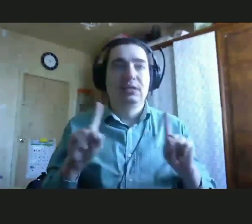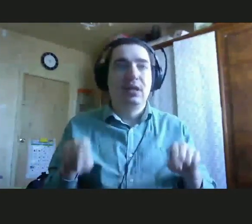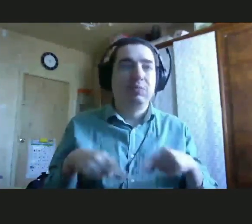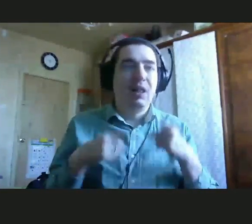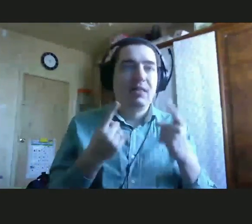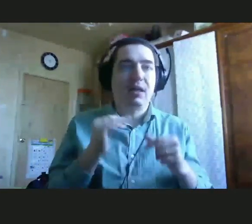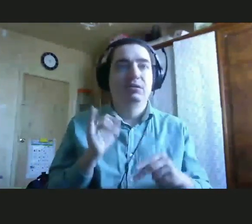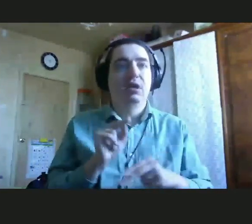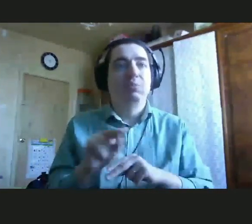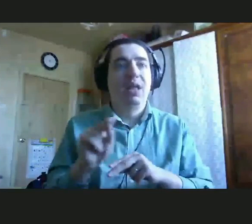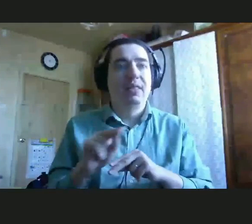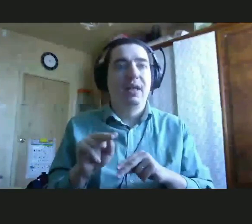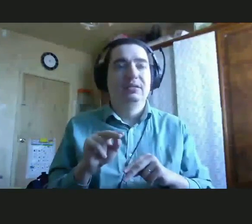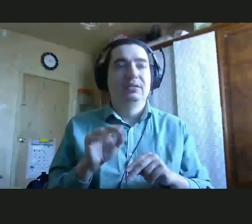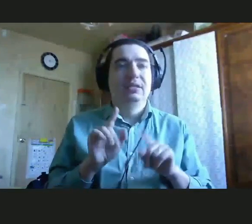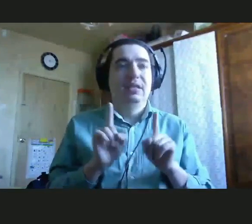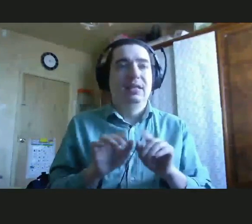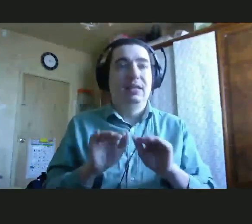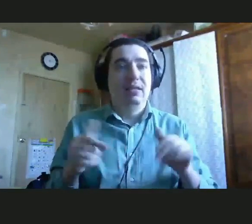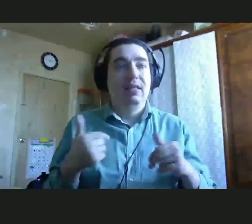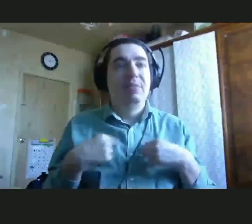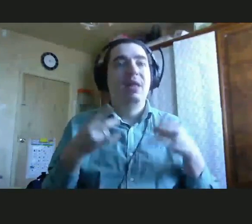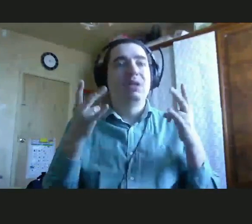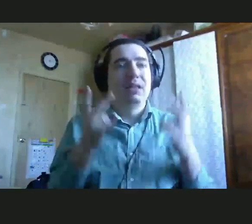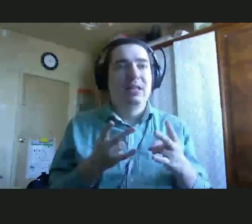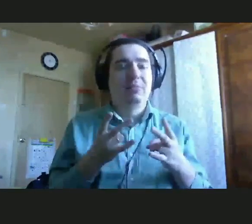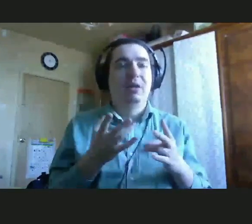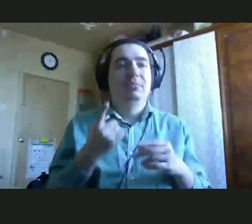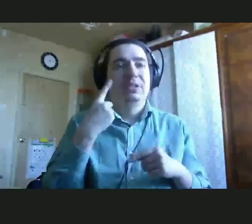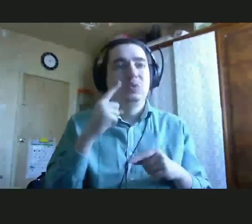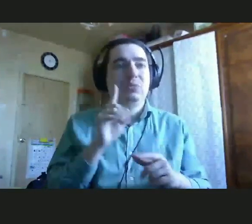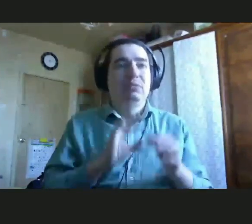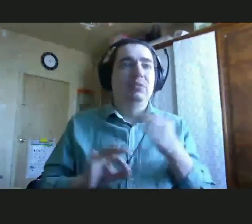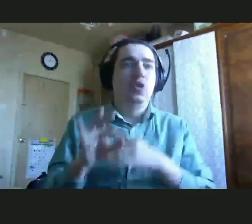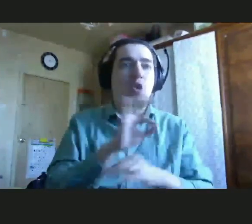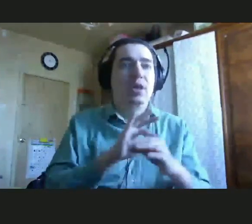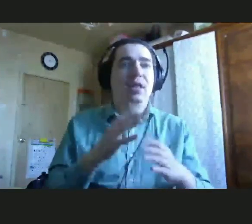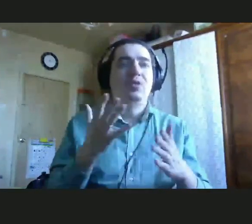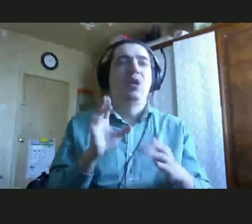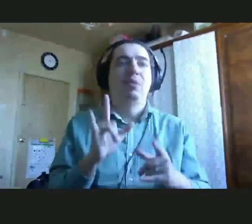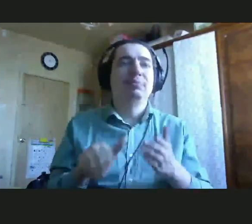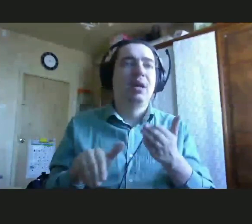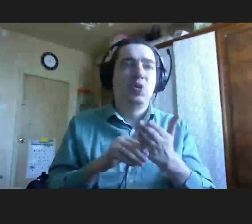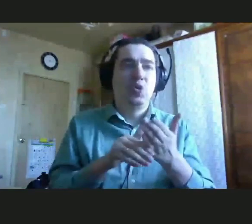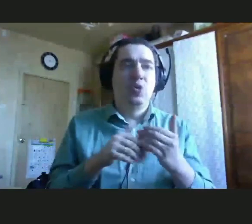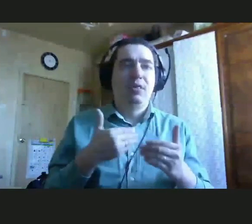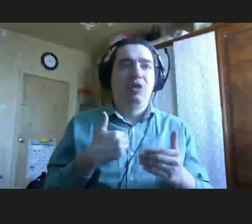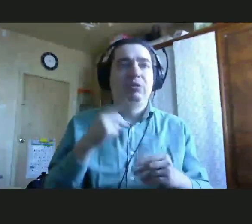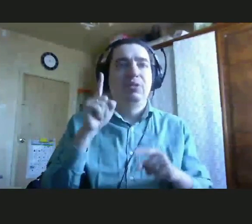необходимо придумать проект, который бы смог помочь нашим родителям более детально